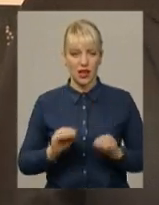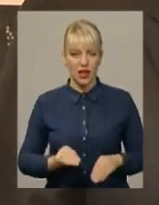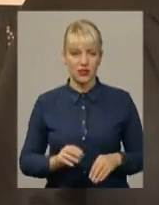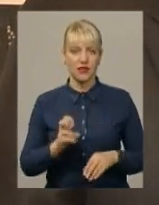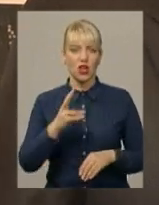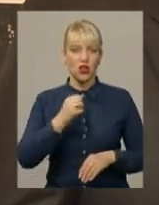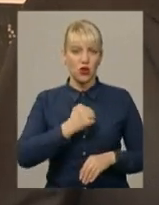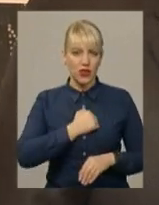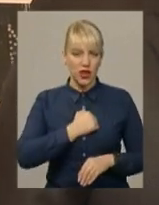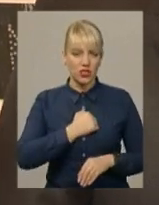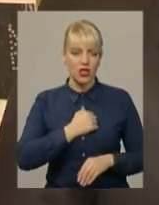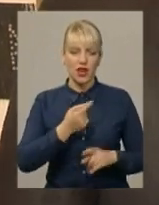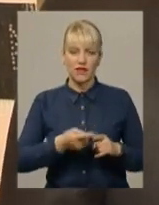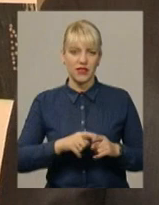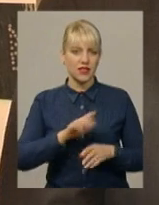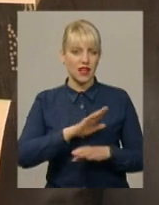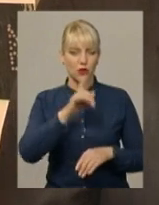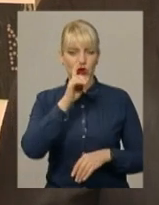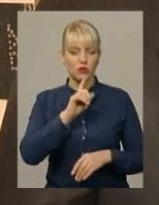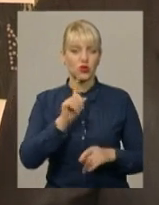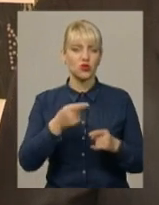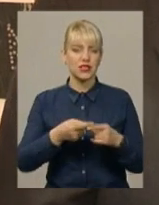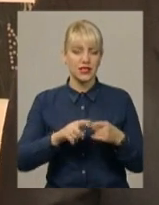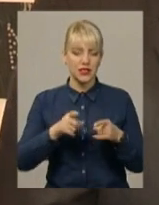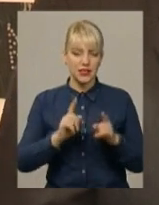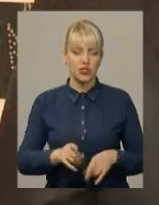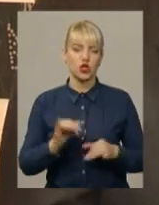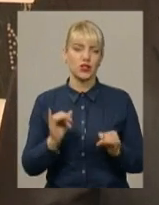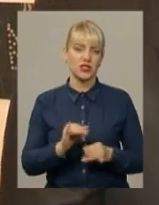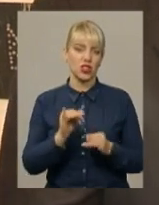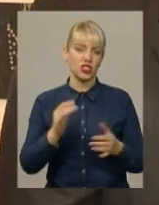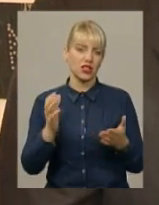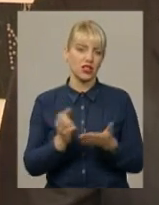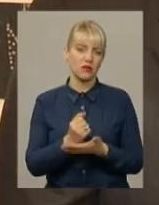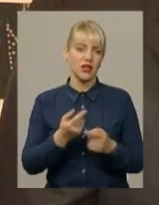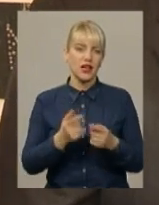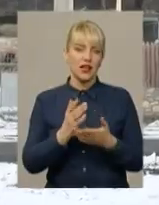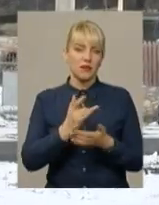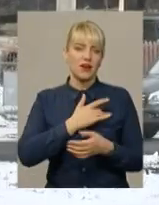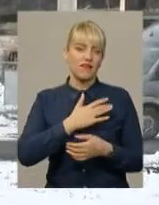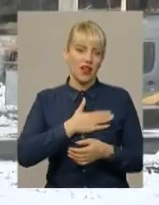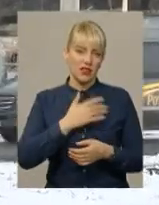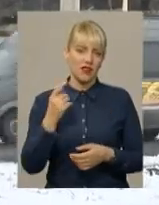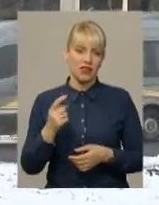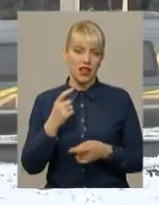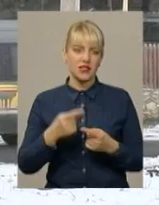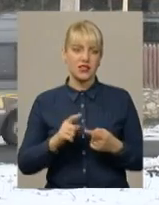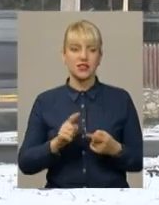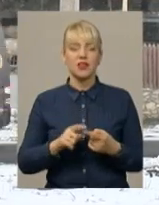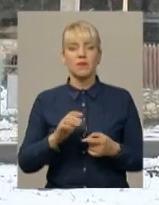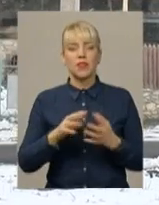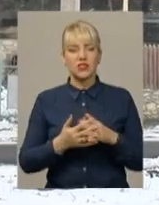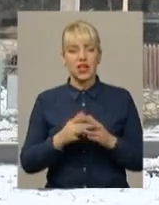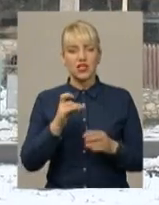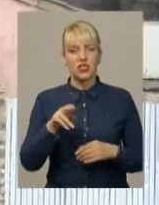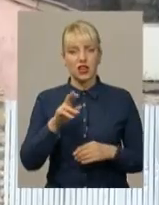на жаль, він не розуміє, що це дійсно історичне надбання, йому попало в приватну власність. У селищній раді кажуть, впливу на